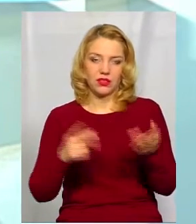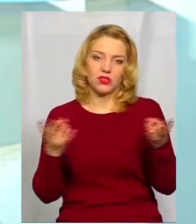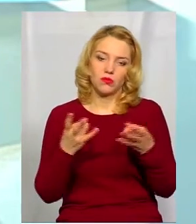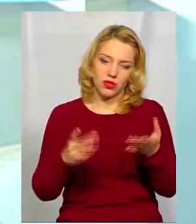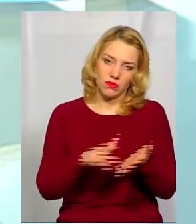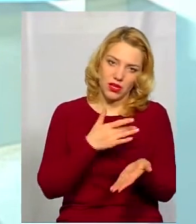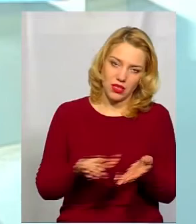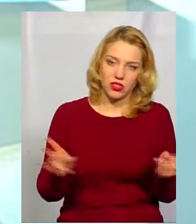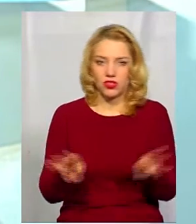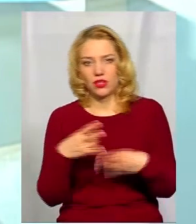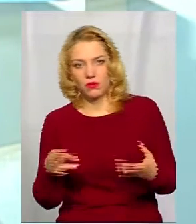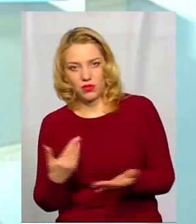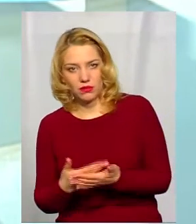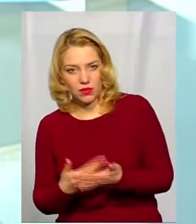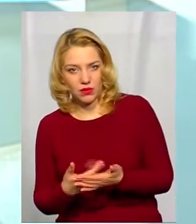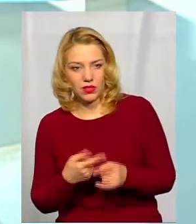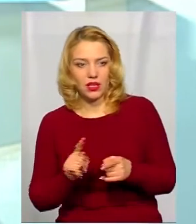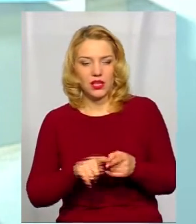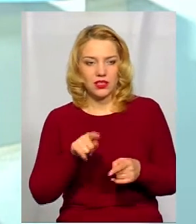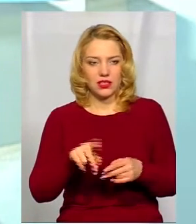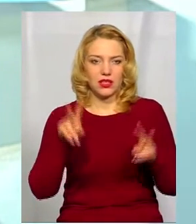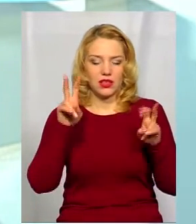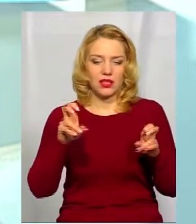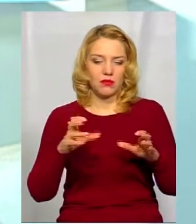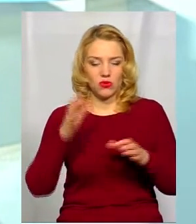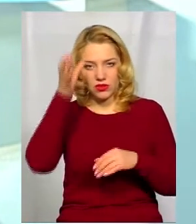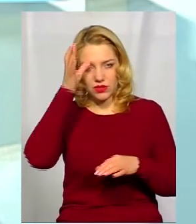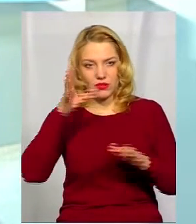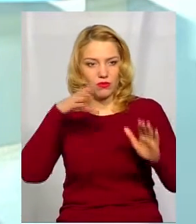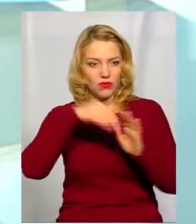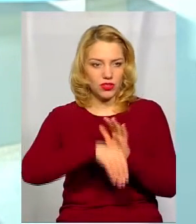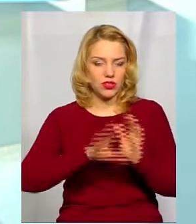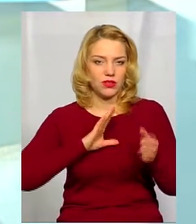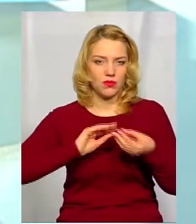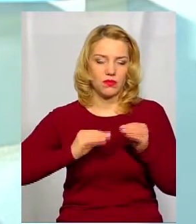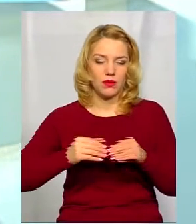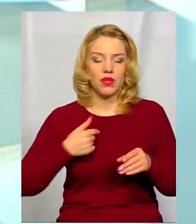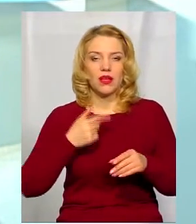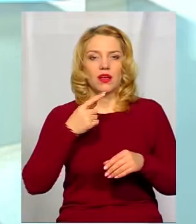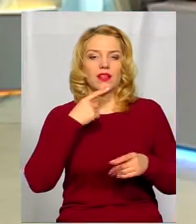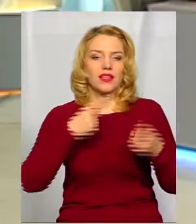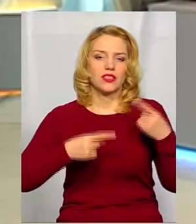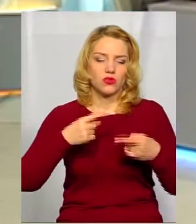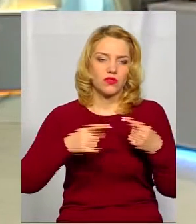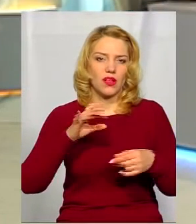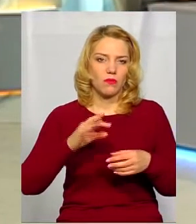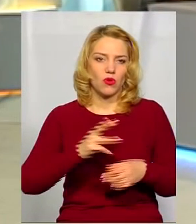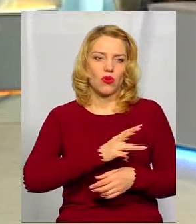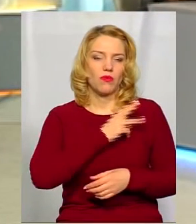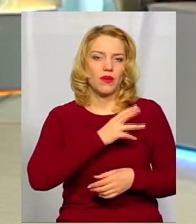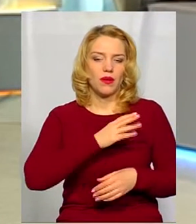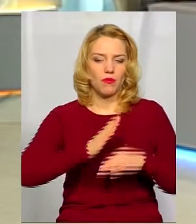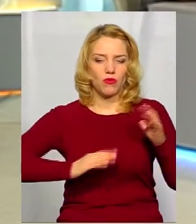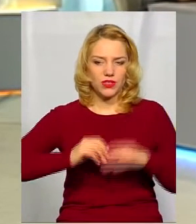потрібні гаджети, чи не потрібні. До прикладу, питання з тему світи впровадження проблеми. Дискусували про професійне вигорання